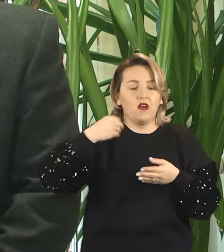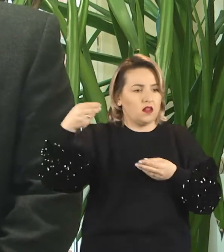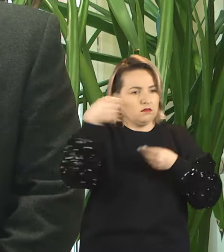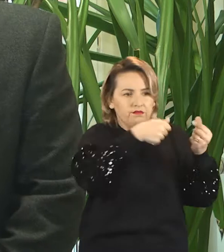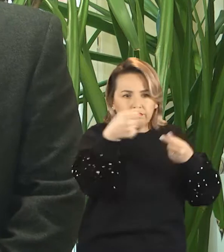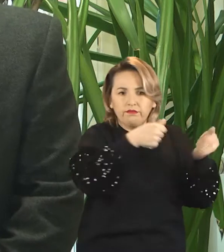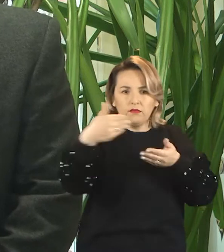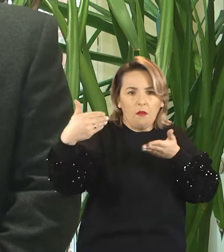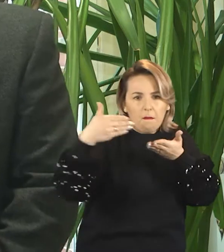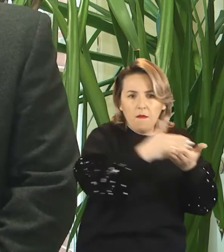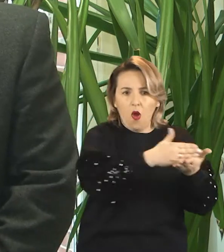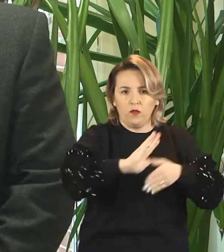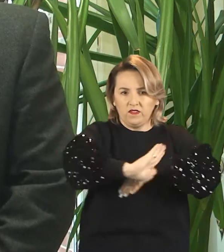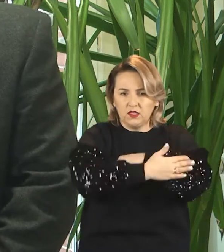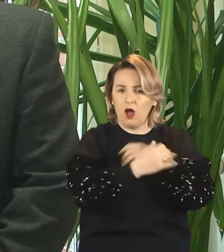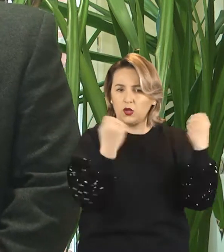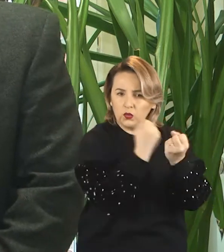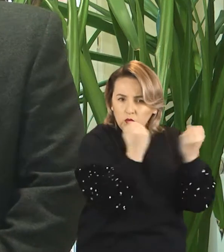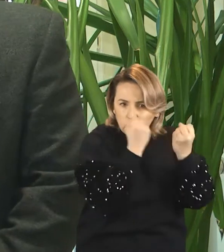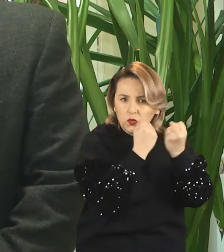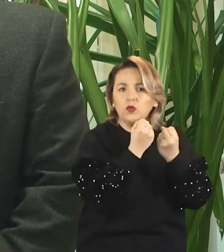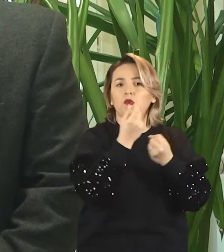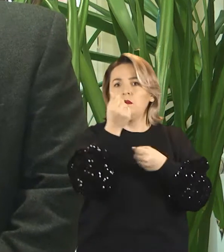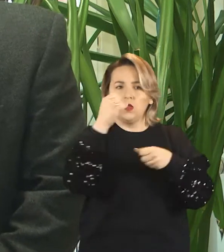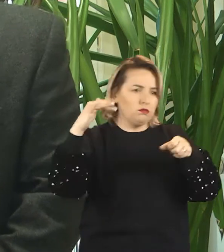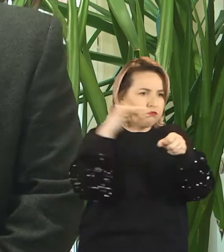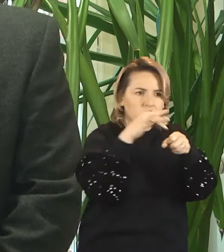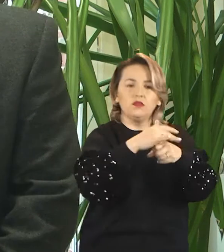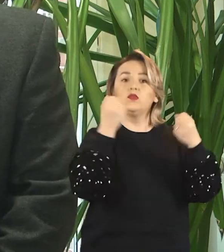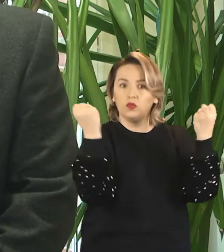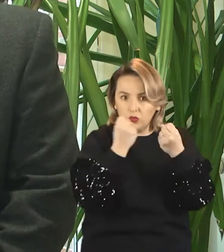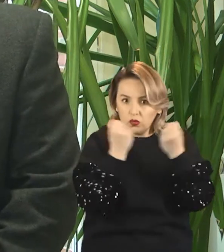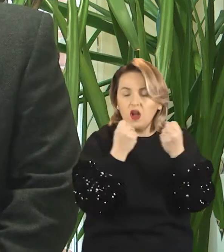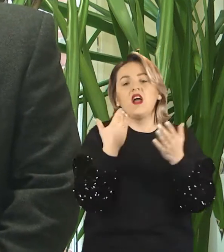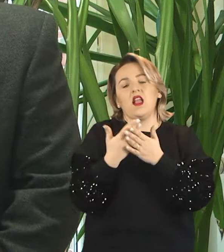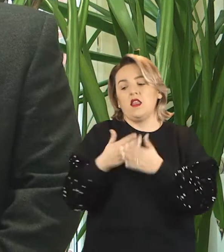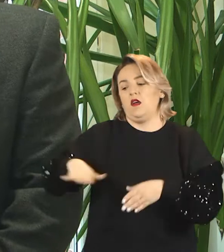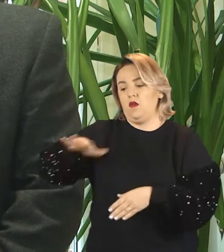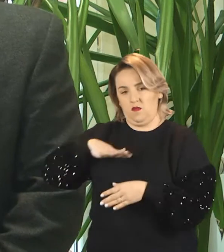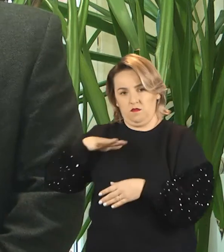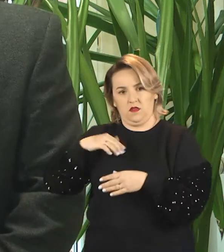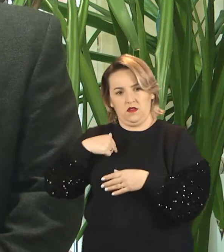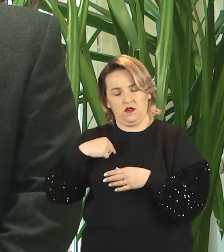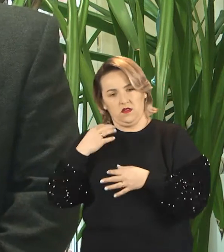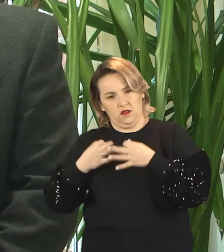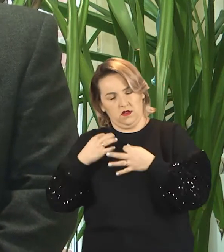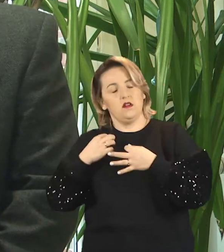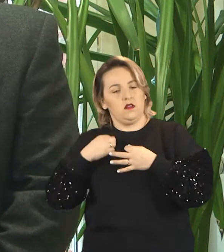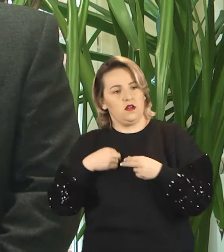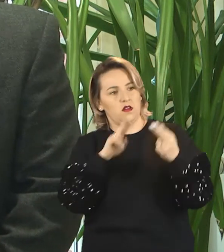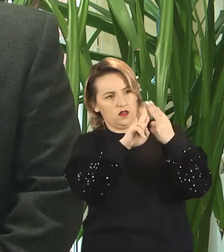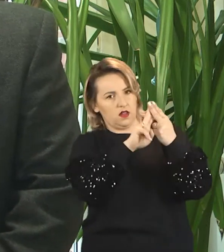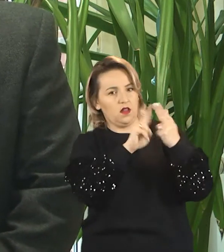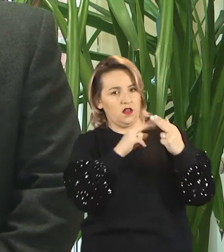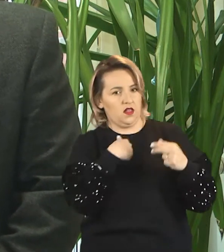prywatnych, od osób prywatnych. Duże wsparcie płynęło do szpitala, więc ustaliliśmy z dyrektorem, że